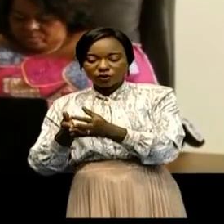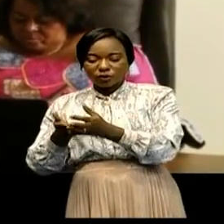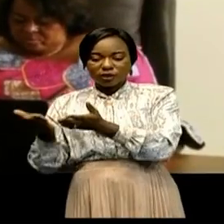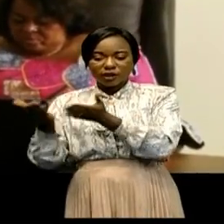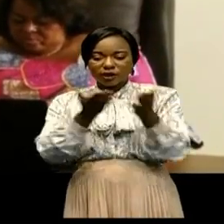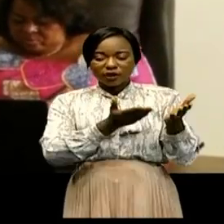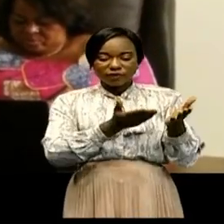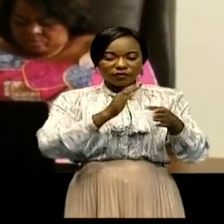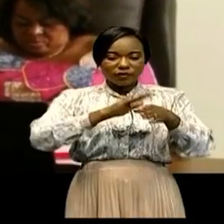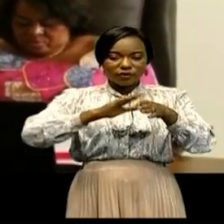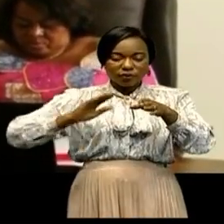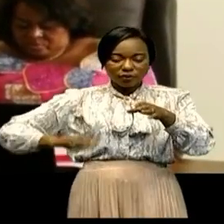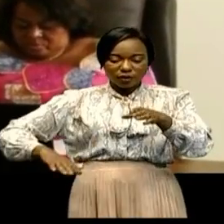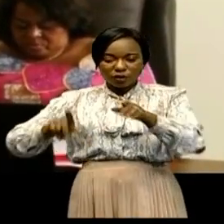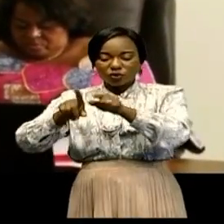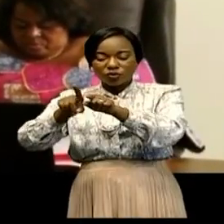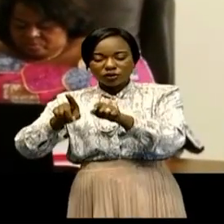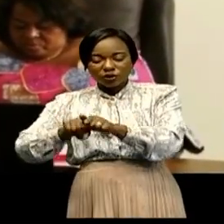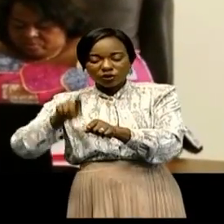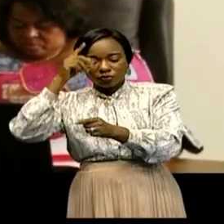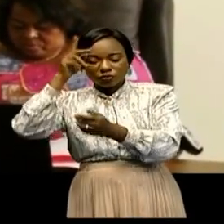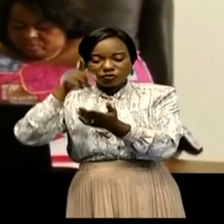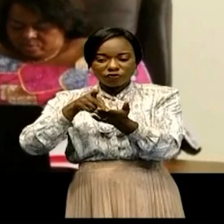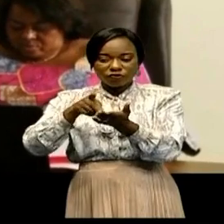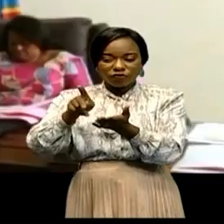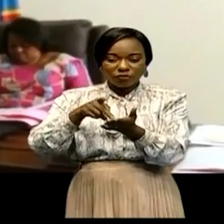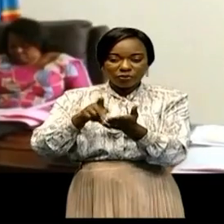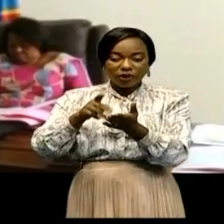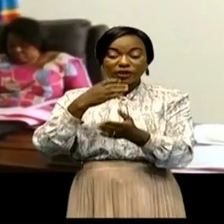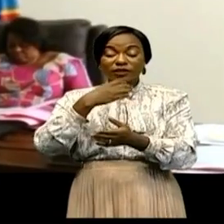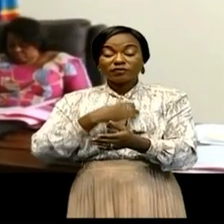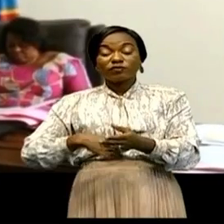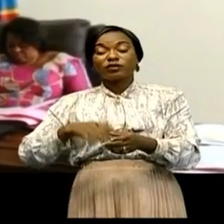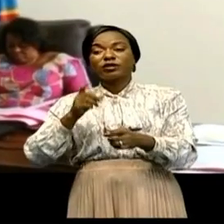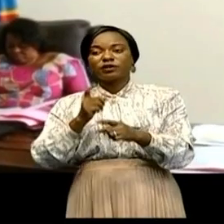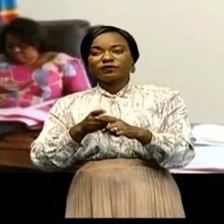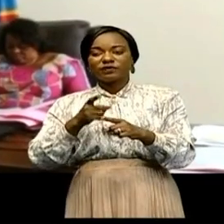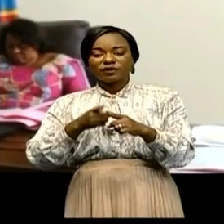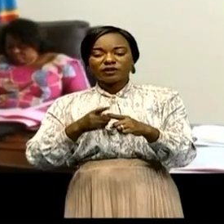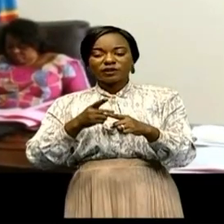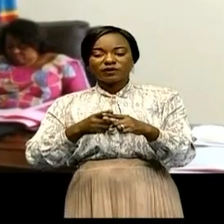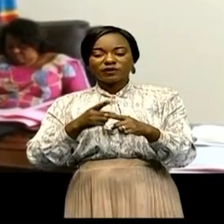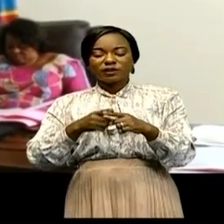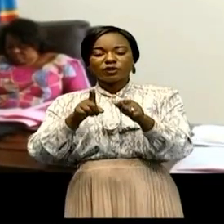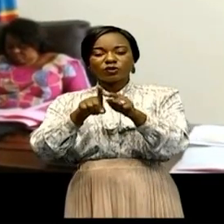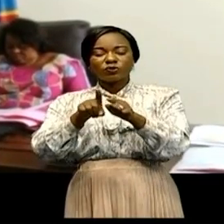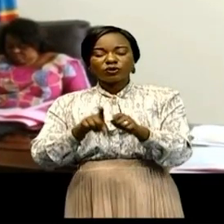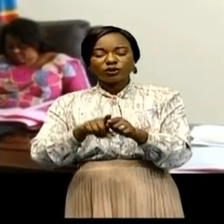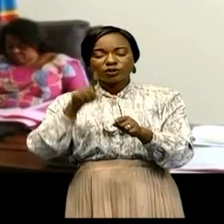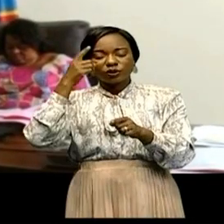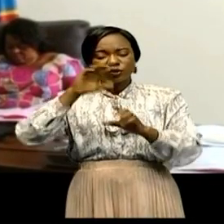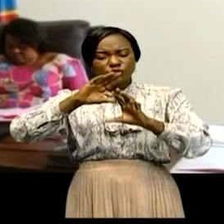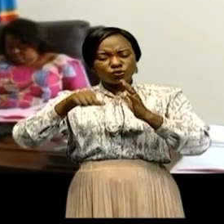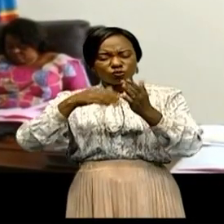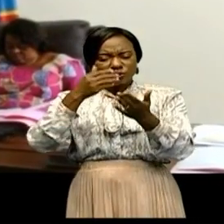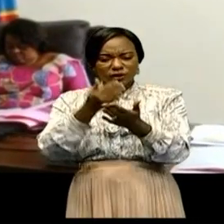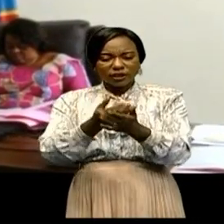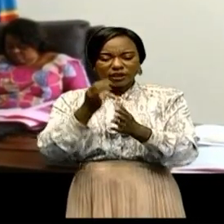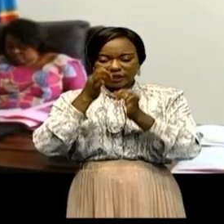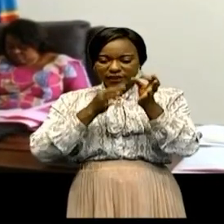-payements des honoraires des avocats constitués, les non-respects des conditions de procédure arbitrales.